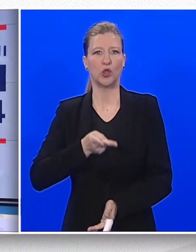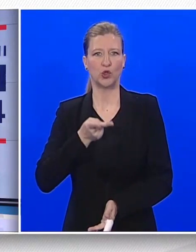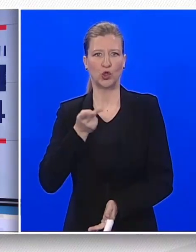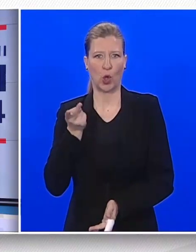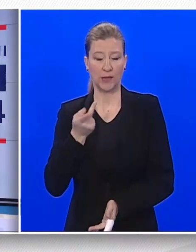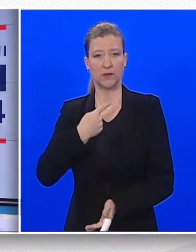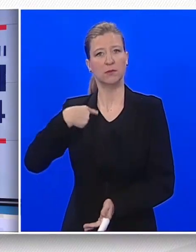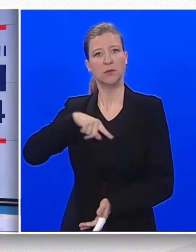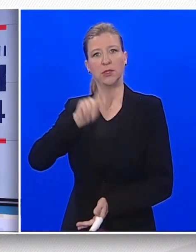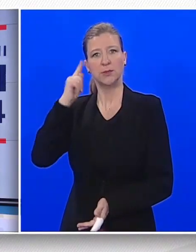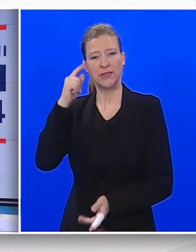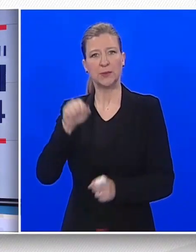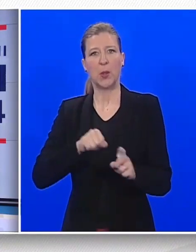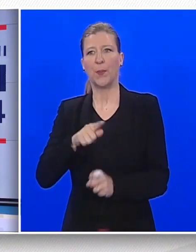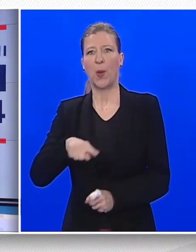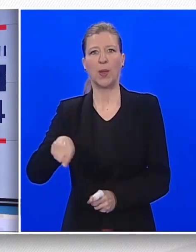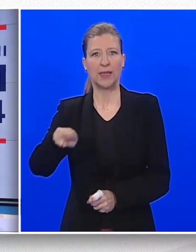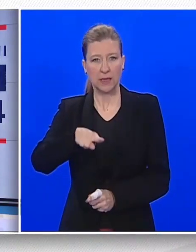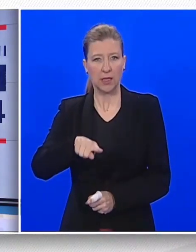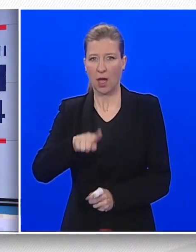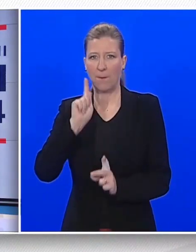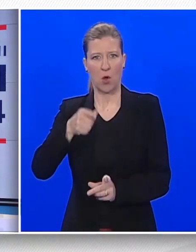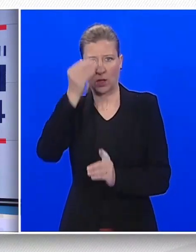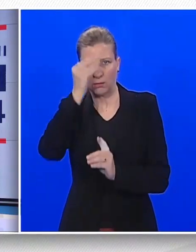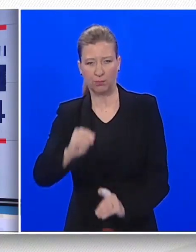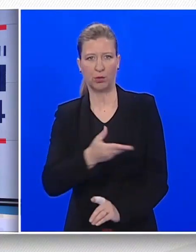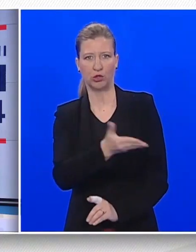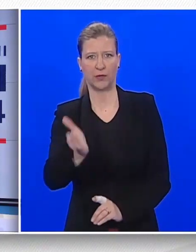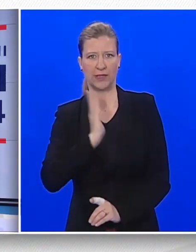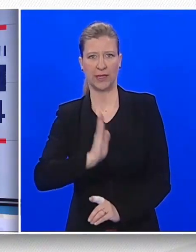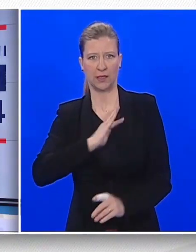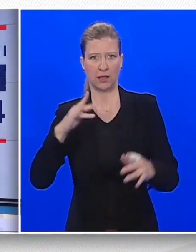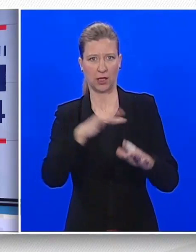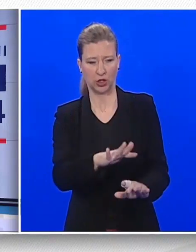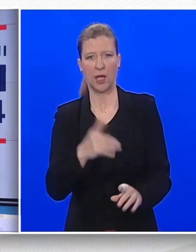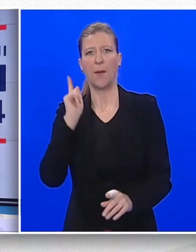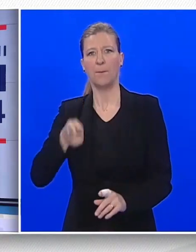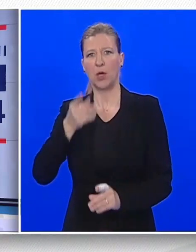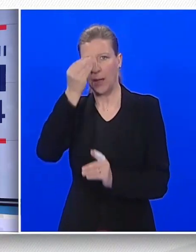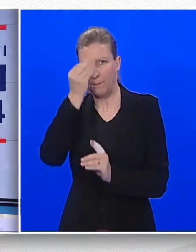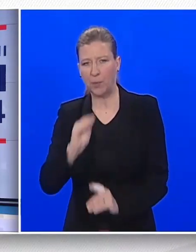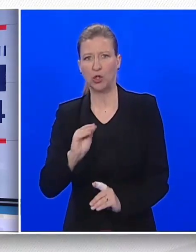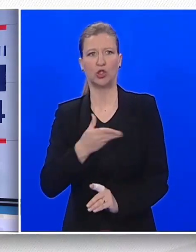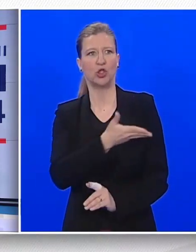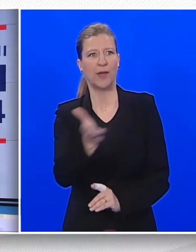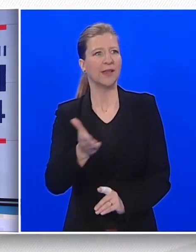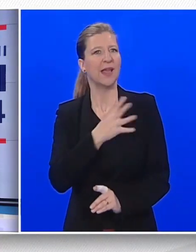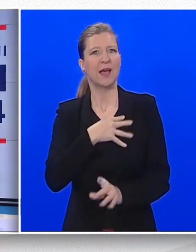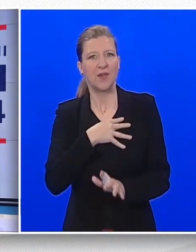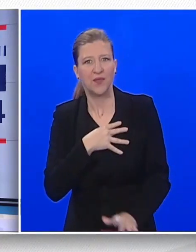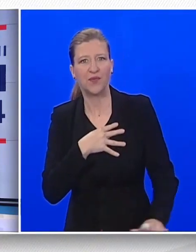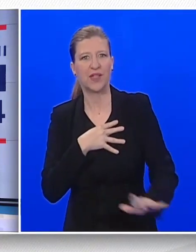politika ispoštovanja prema svojim građanima, ispoštovanja prema potencijalima koje ova zemlja ima,